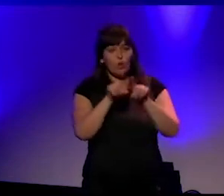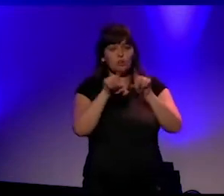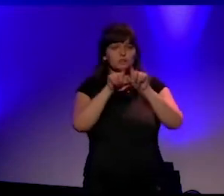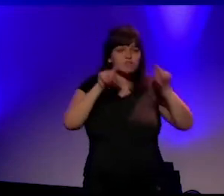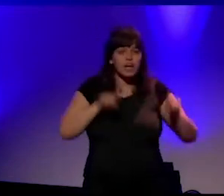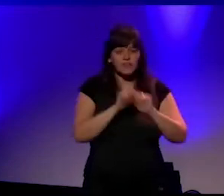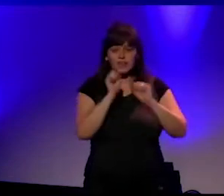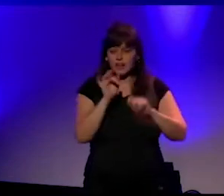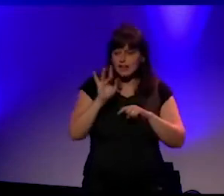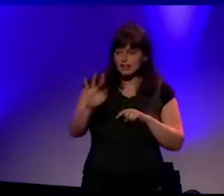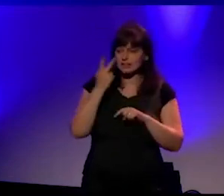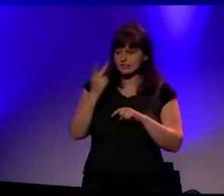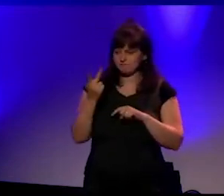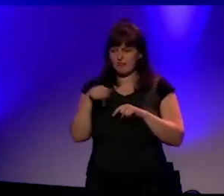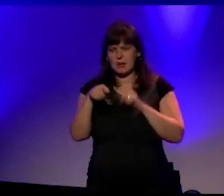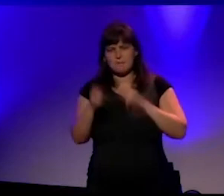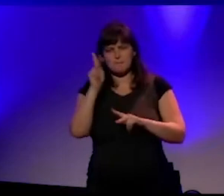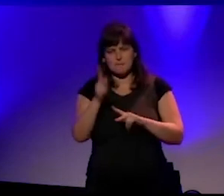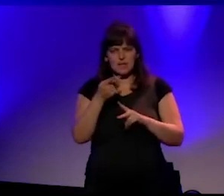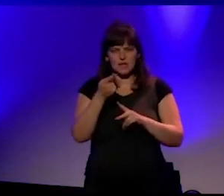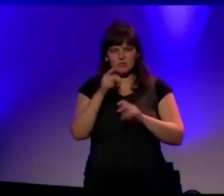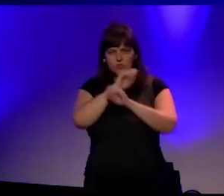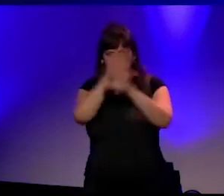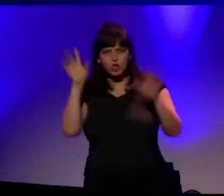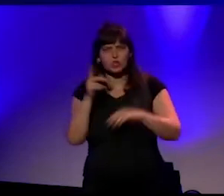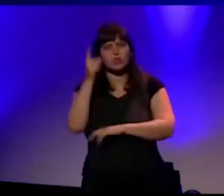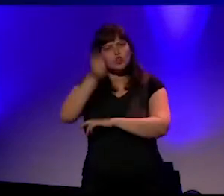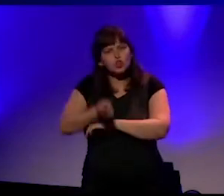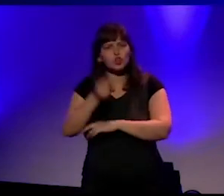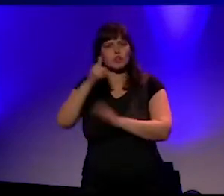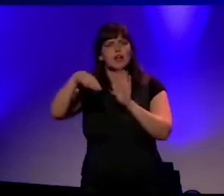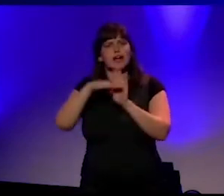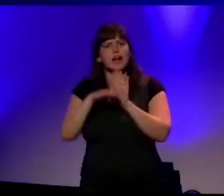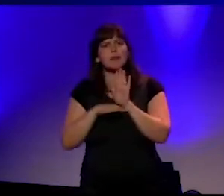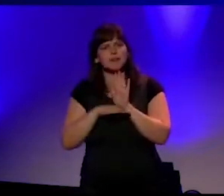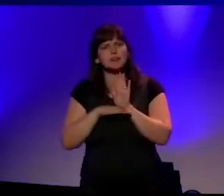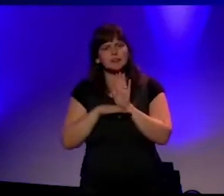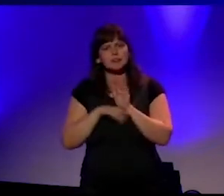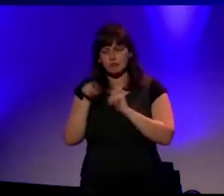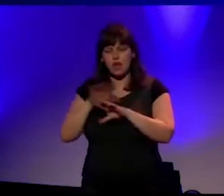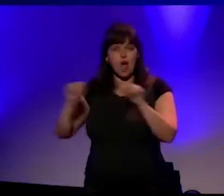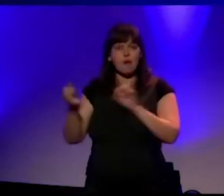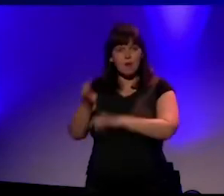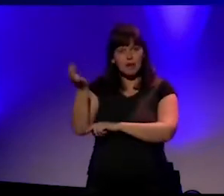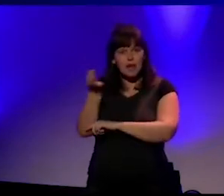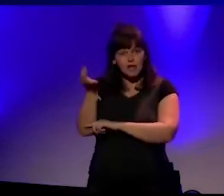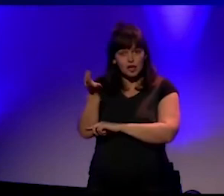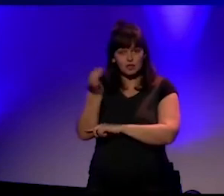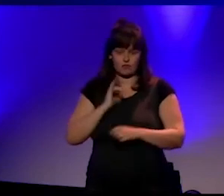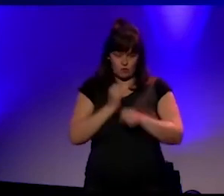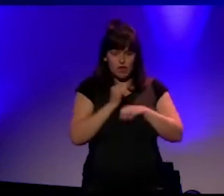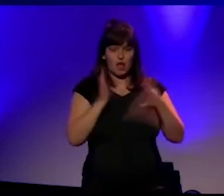een aangescherpt tuchtreglement. Dat alles is belangrijk, een werk dat al loopt, een werk van de nabije toekomst.